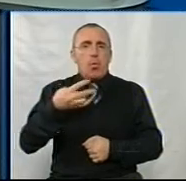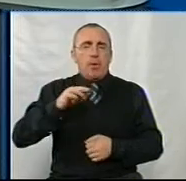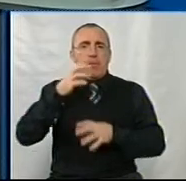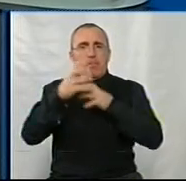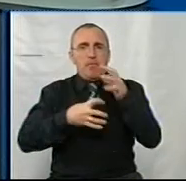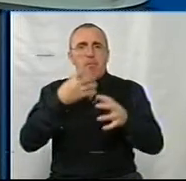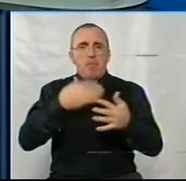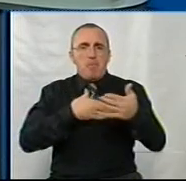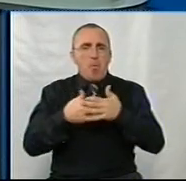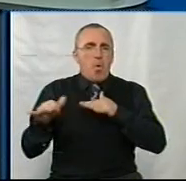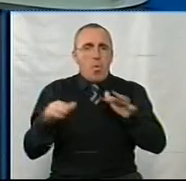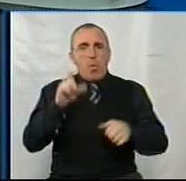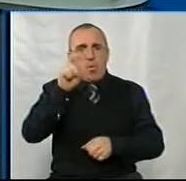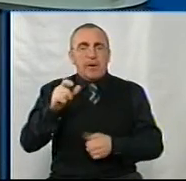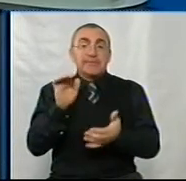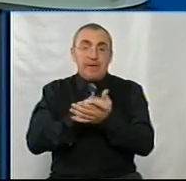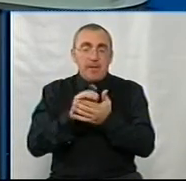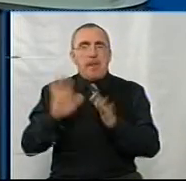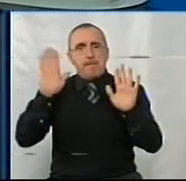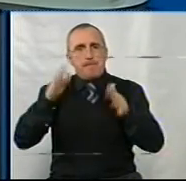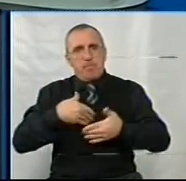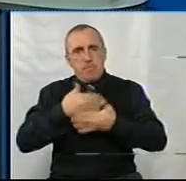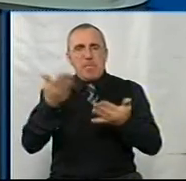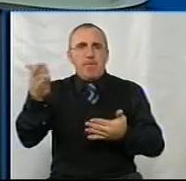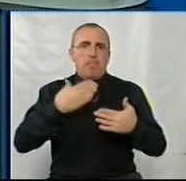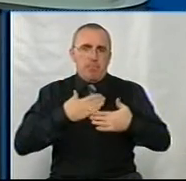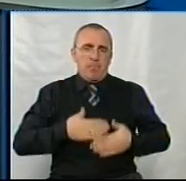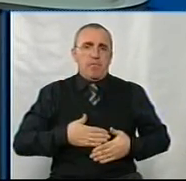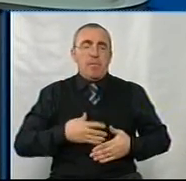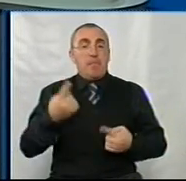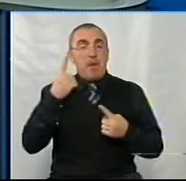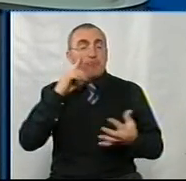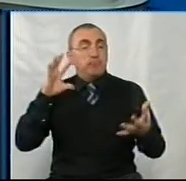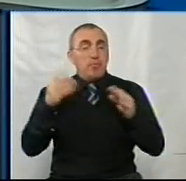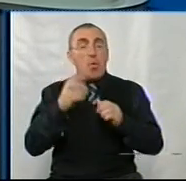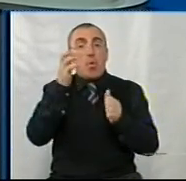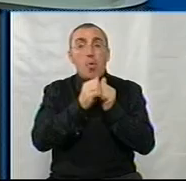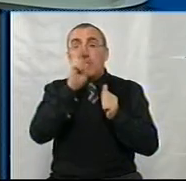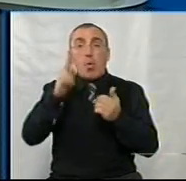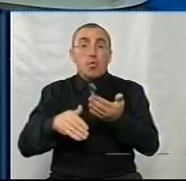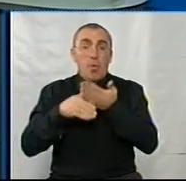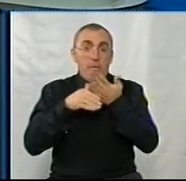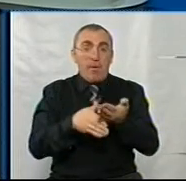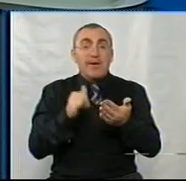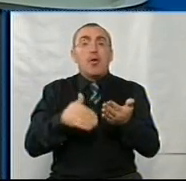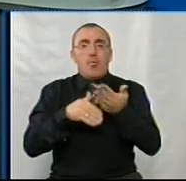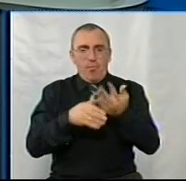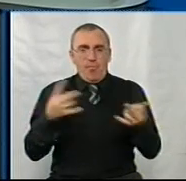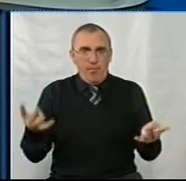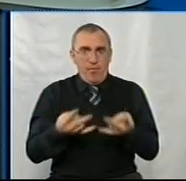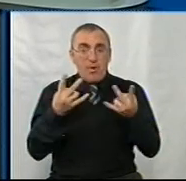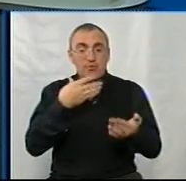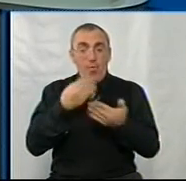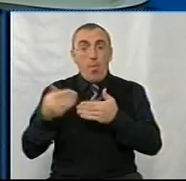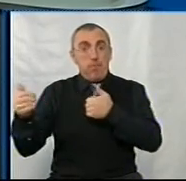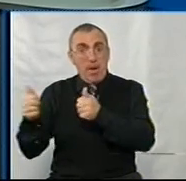Міжнародний день волонтера. Маєте таких знайомих, привітайте, їм буде приємно. Хоча за великим рахунком кожен, хто допомагав і допомагає ближньому